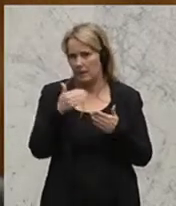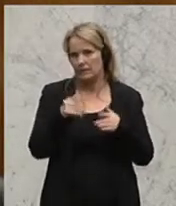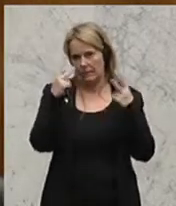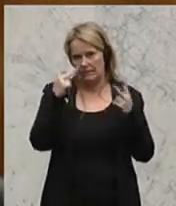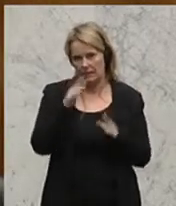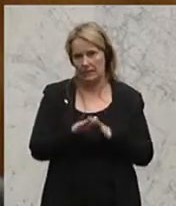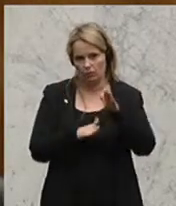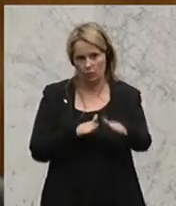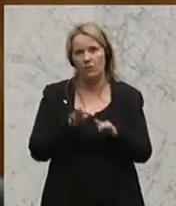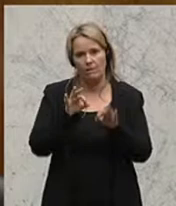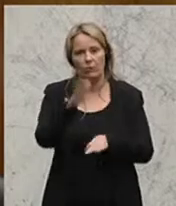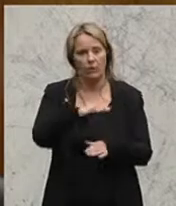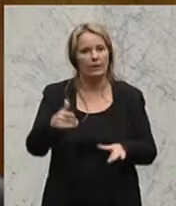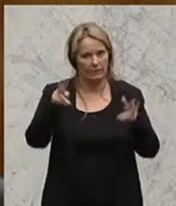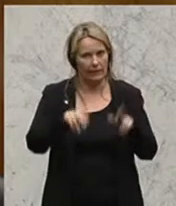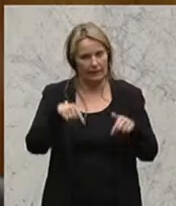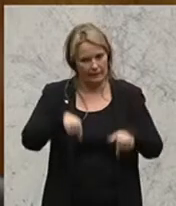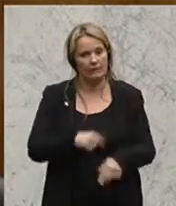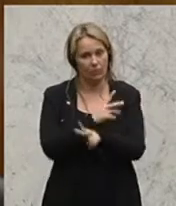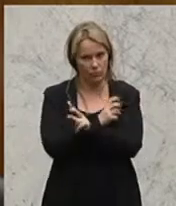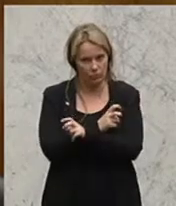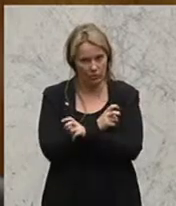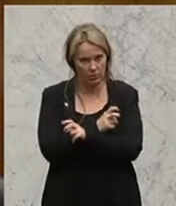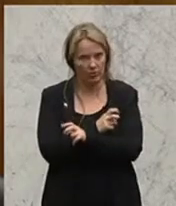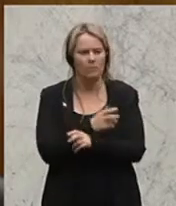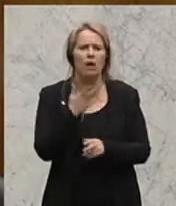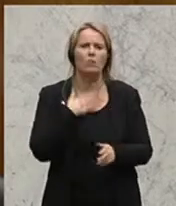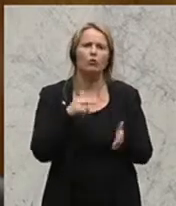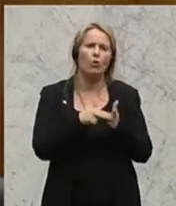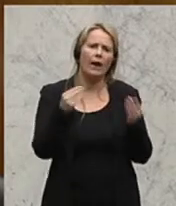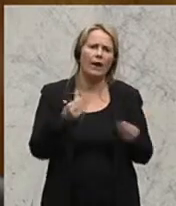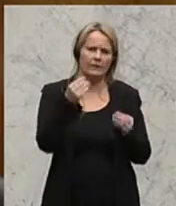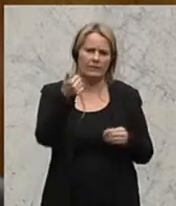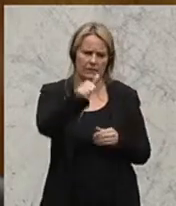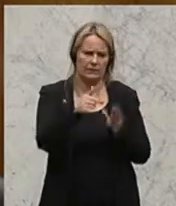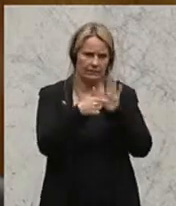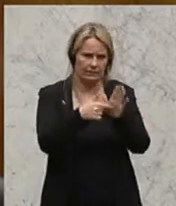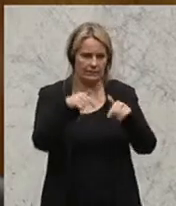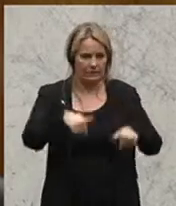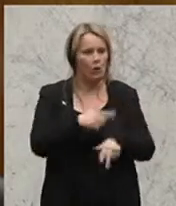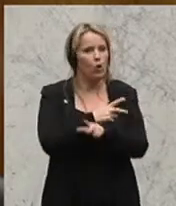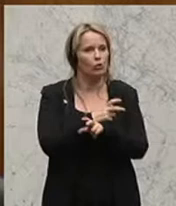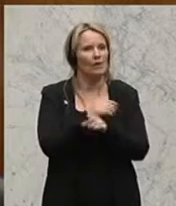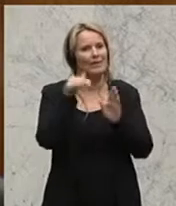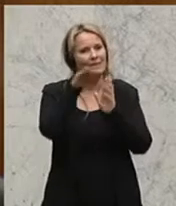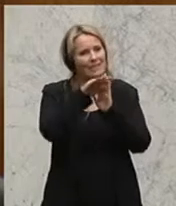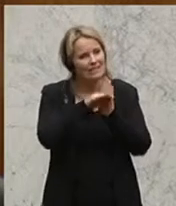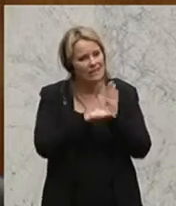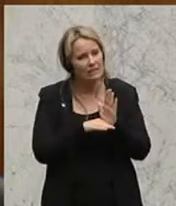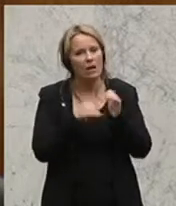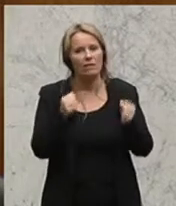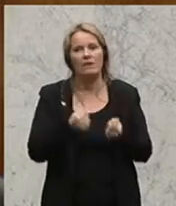wichtiger Schritt für die Kinderrechte in Österreich. Auf etwas möchte ich noch hinweisen, dass wir in Österreich das gesetzliche